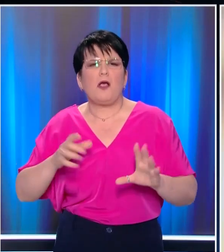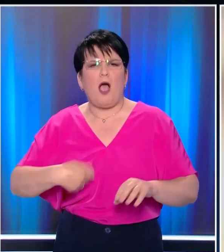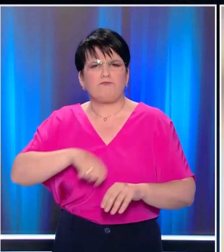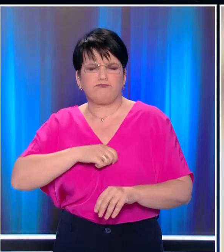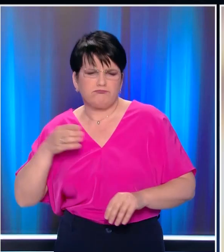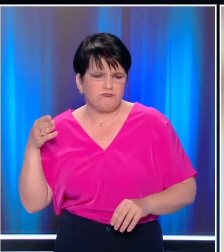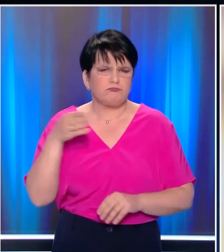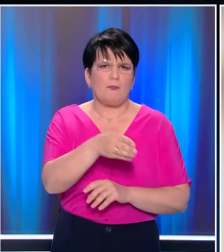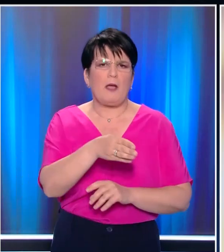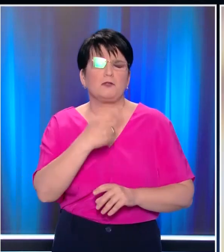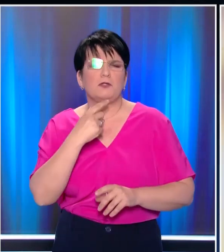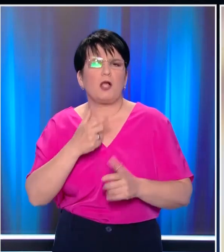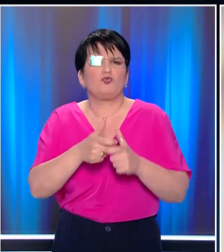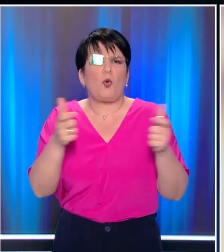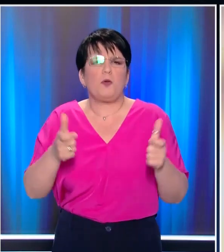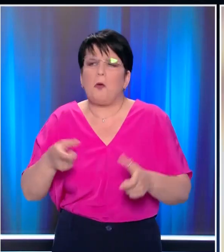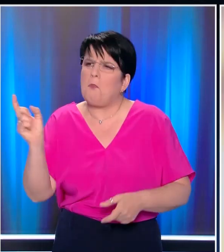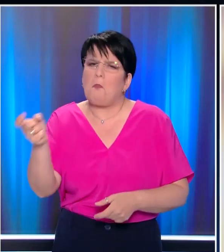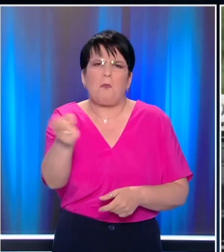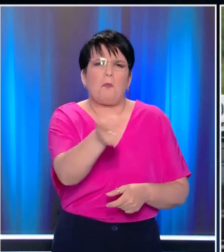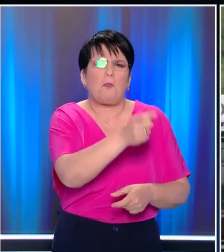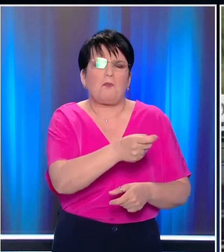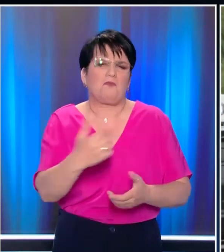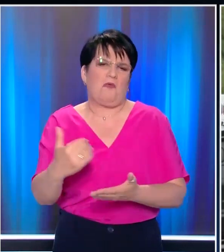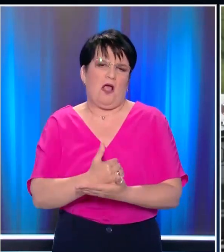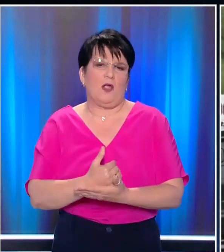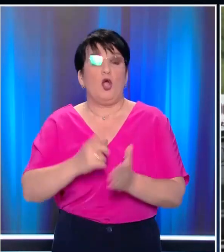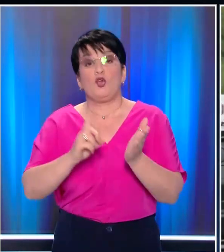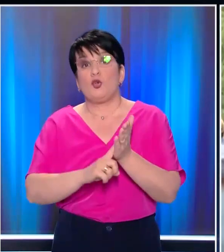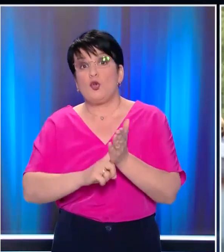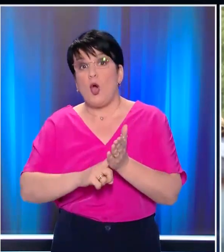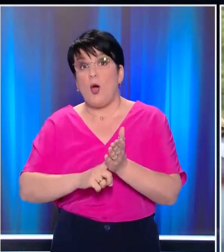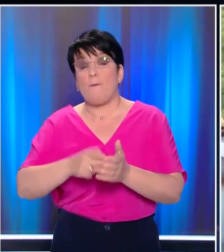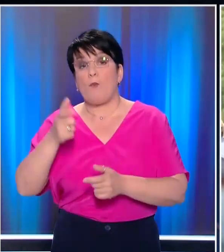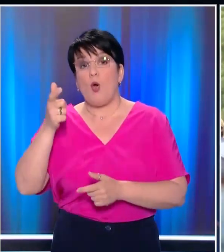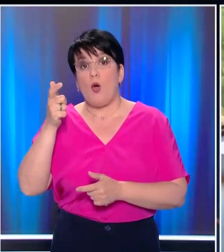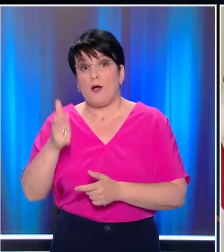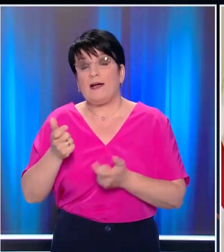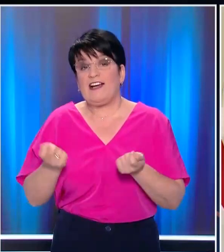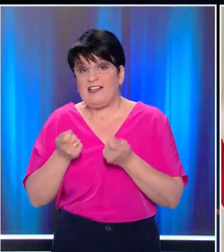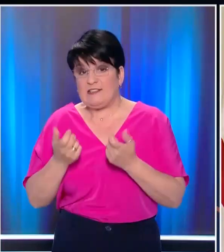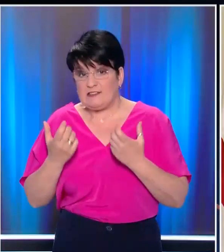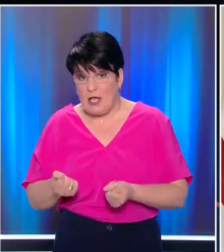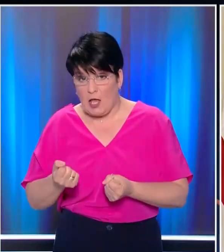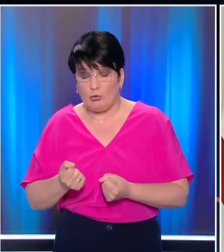Έχει ξεκινήσει μια μεγάλη συζήτηση στις ΗΠΑ για το νόμο περί οπλοχρησίας και οπλοκατοχής